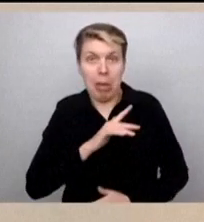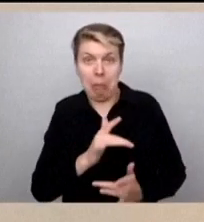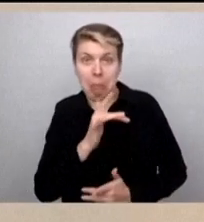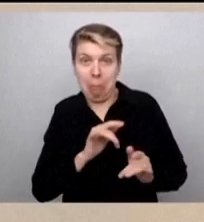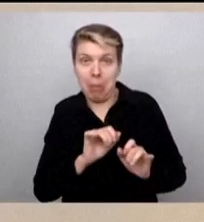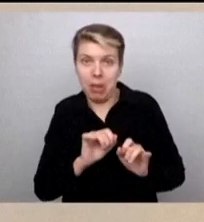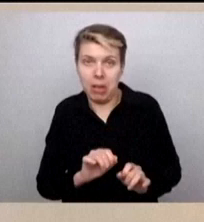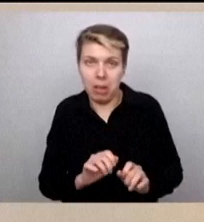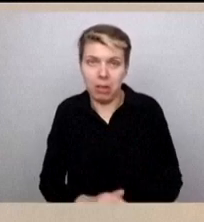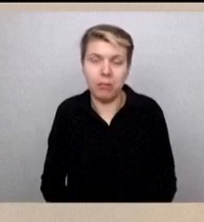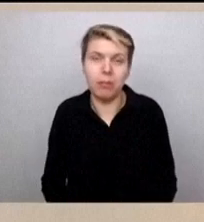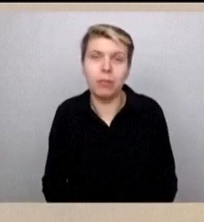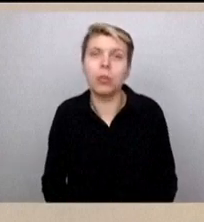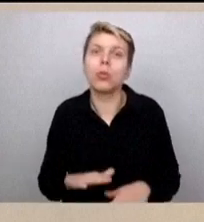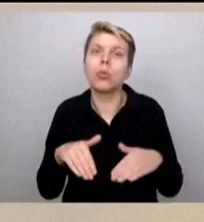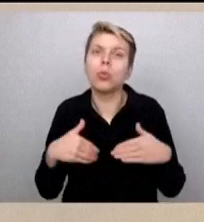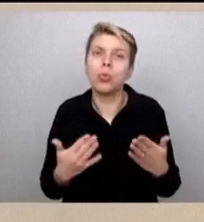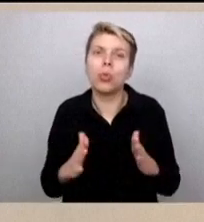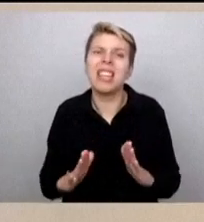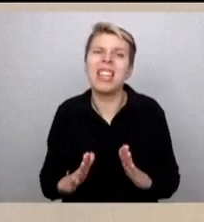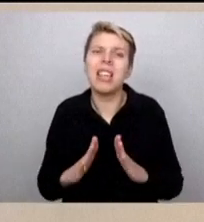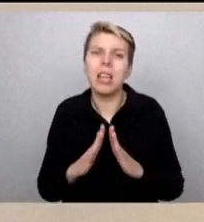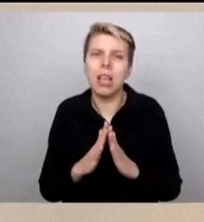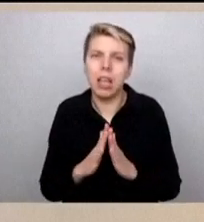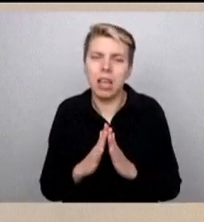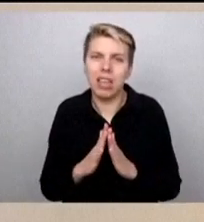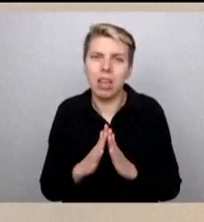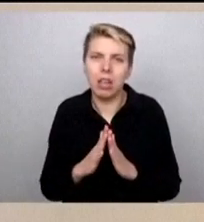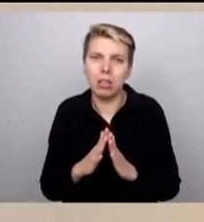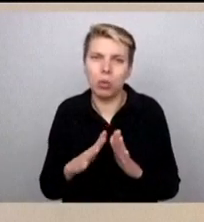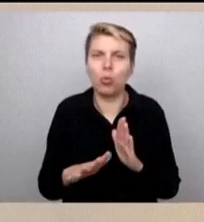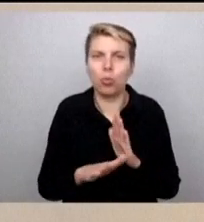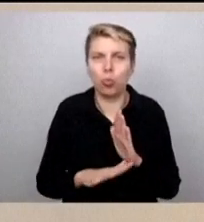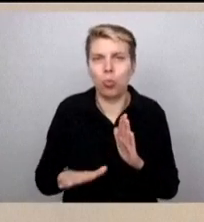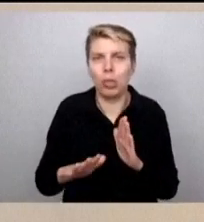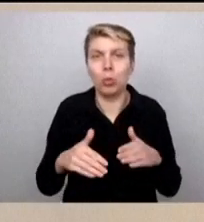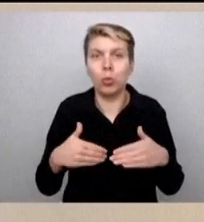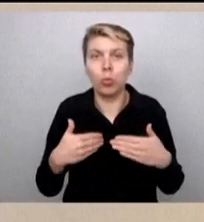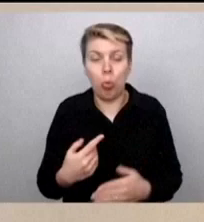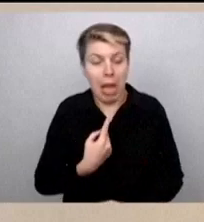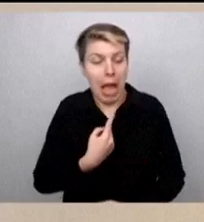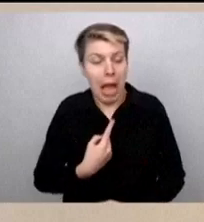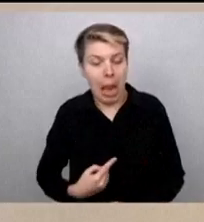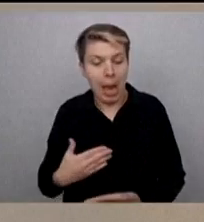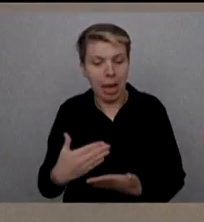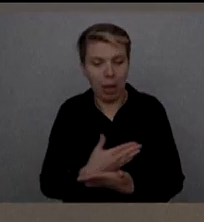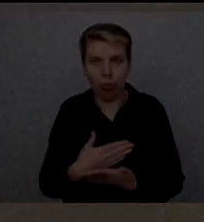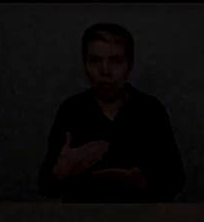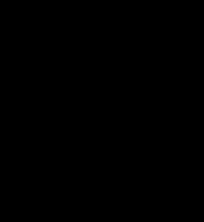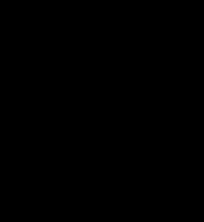synodalen Kirche werde ich diese Entscheidung nicht mehr mit mir allein ausmachen. Ich